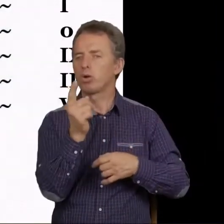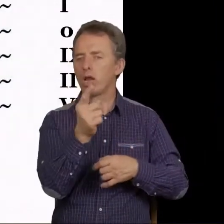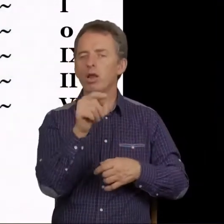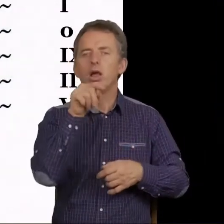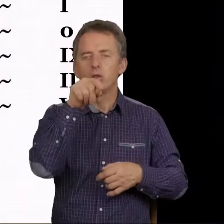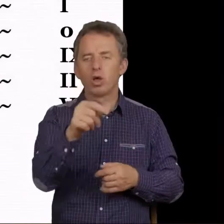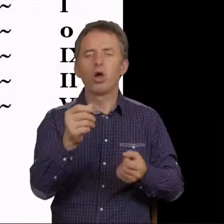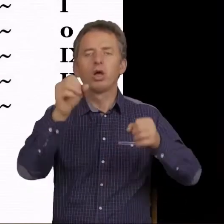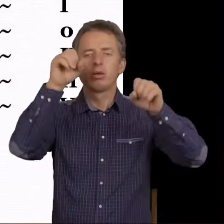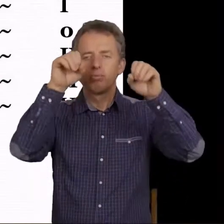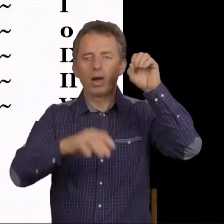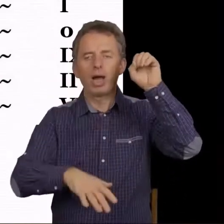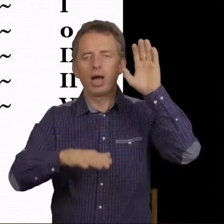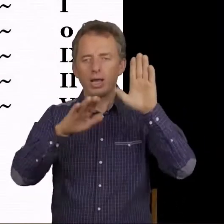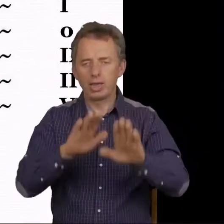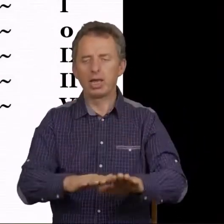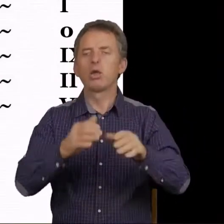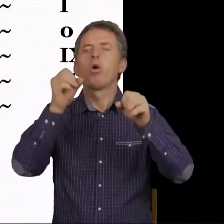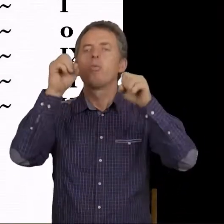spadają plagi.